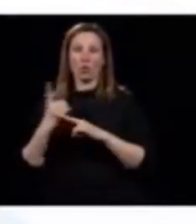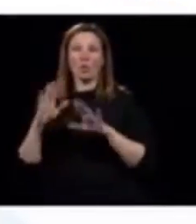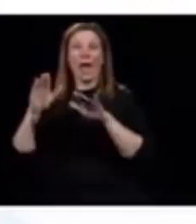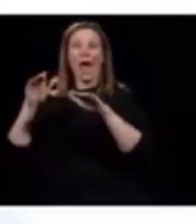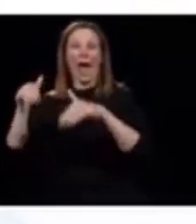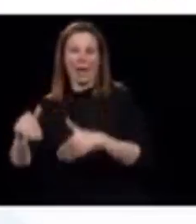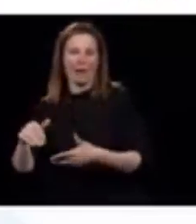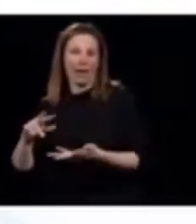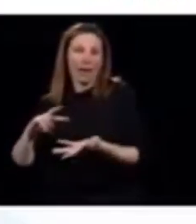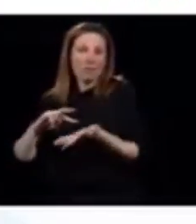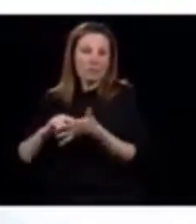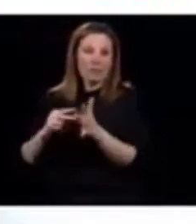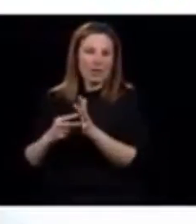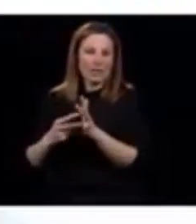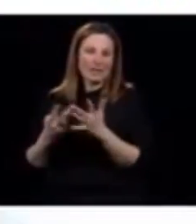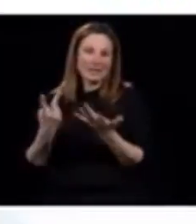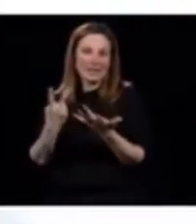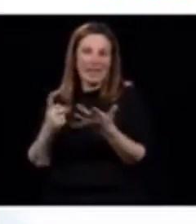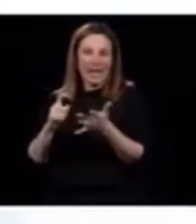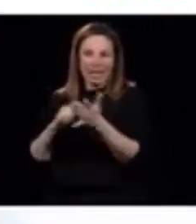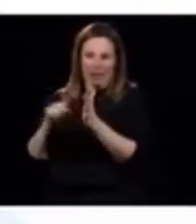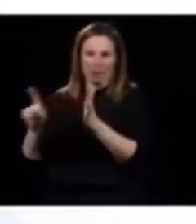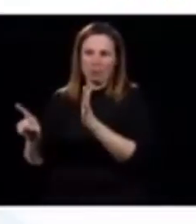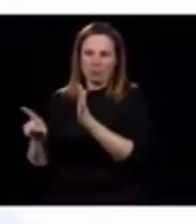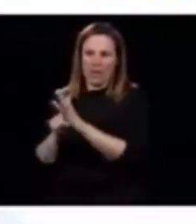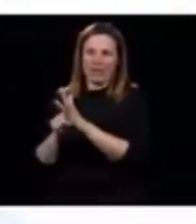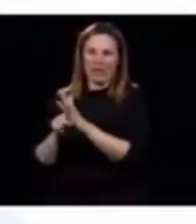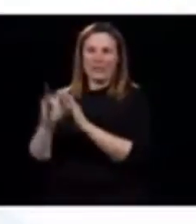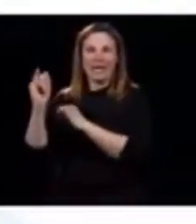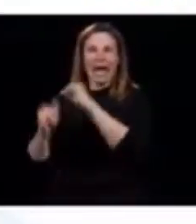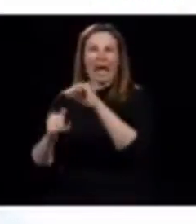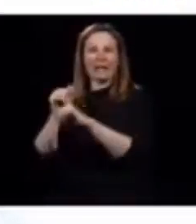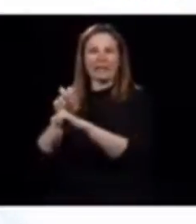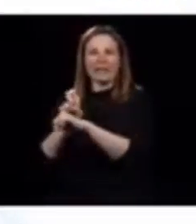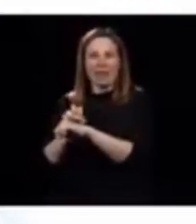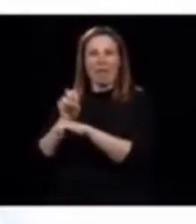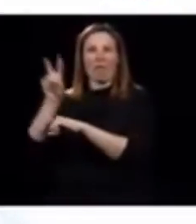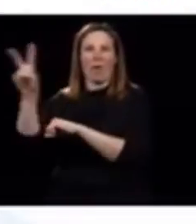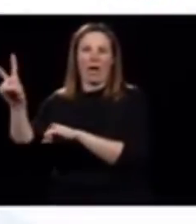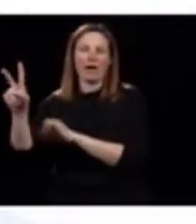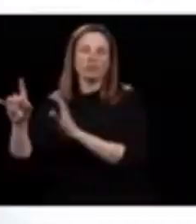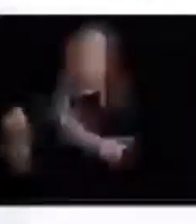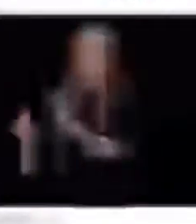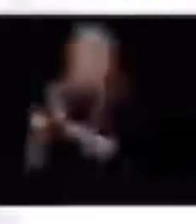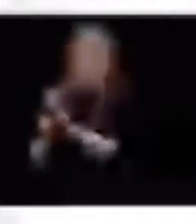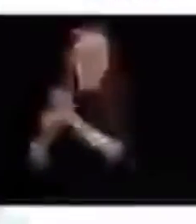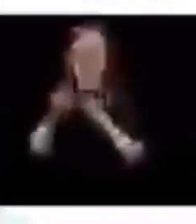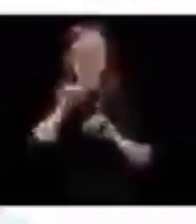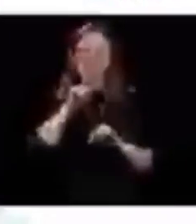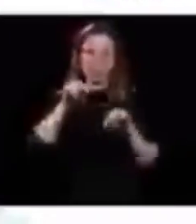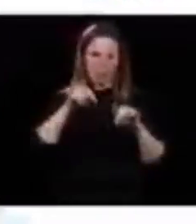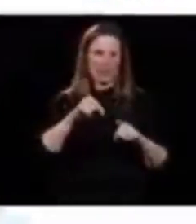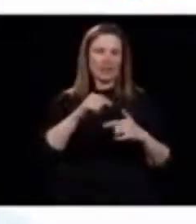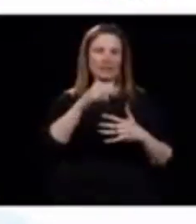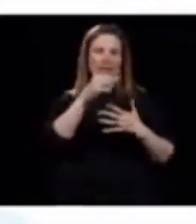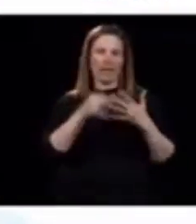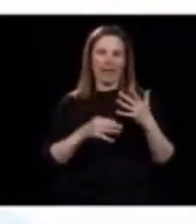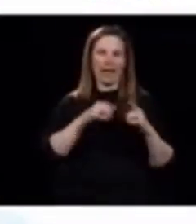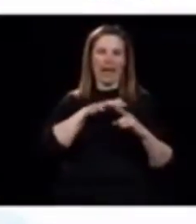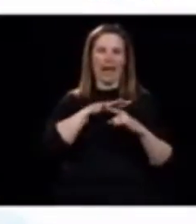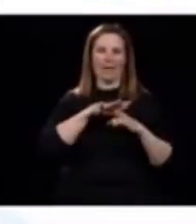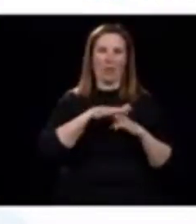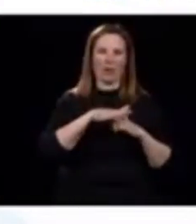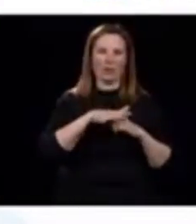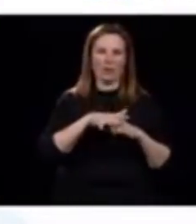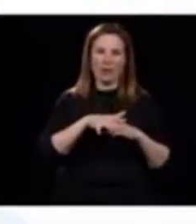après qu'on a pas mal interdit les voyages internationaux. Donc, il tenir compte de tout ça. Et inquiétez-vous pas,